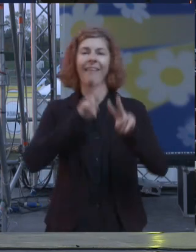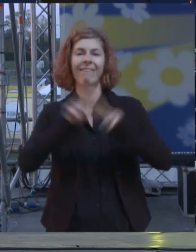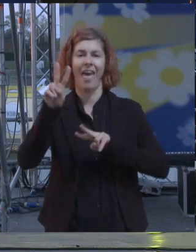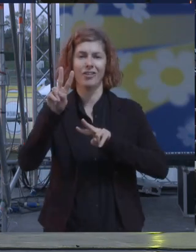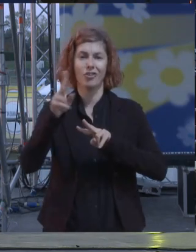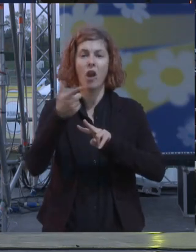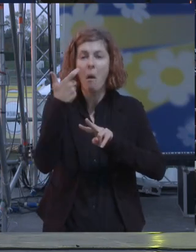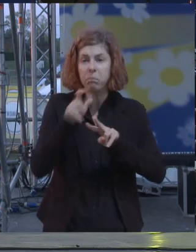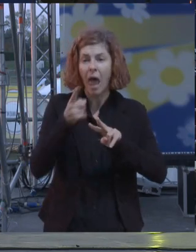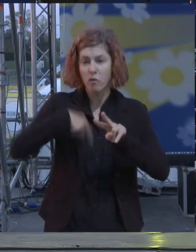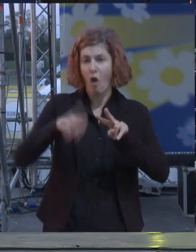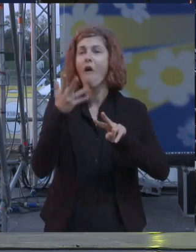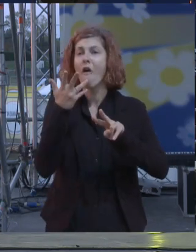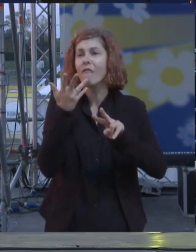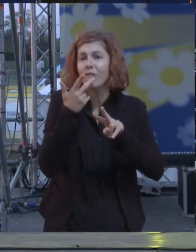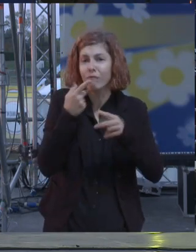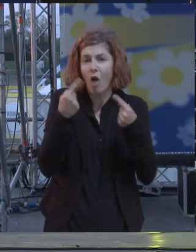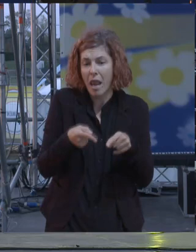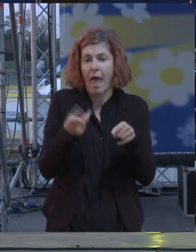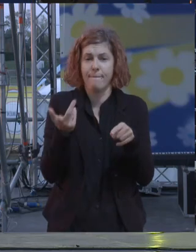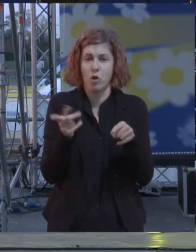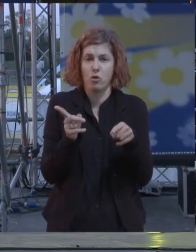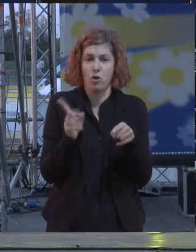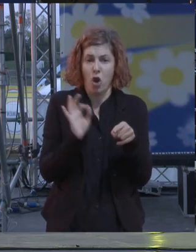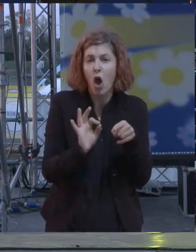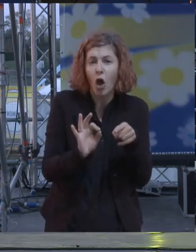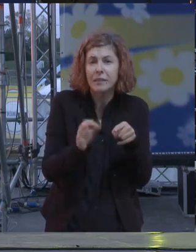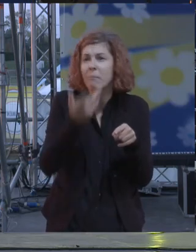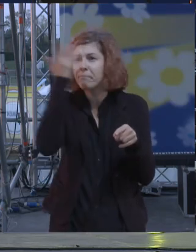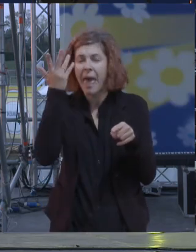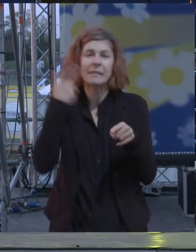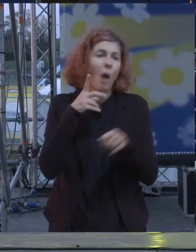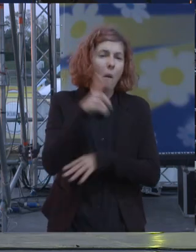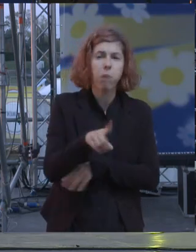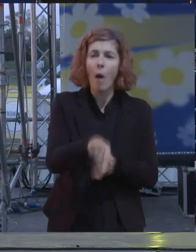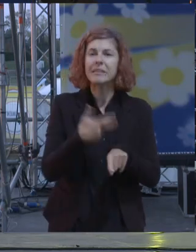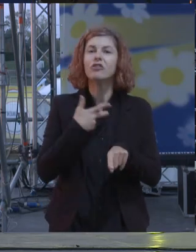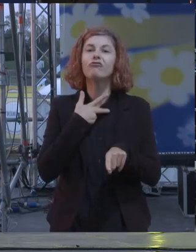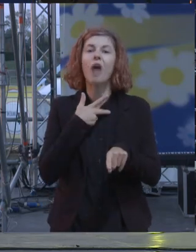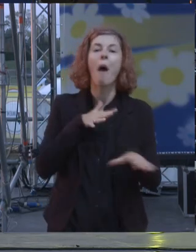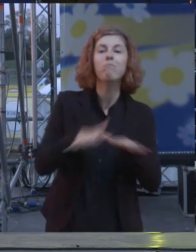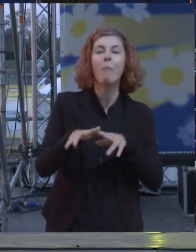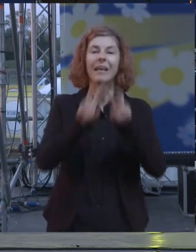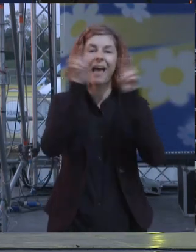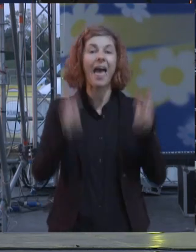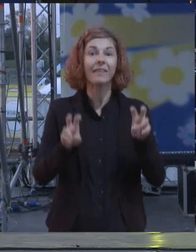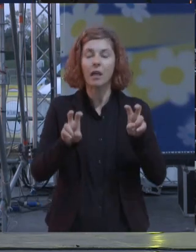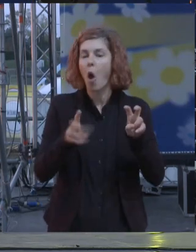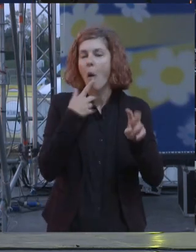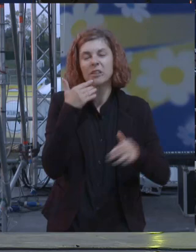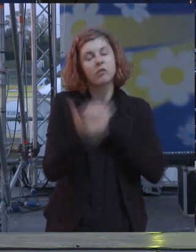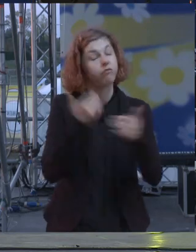perché Pomezia è una delle città dove la mobilità elettrica è più sviluppata pensate a Pomezia c'è l'unica